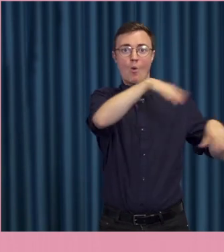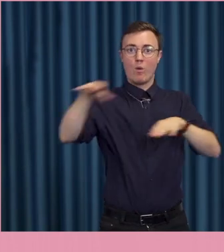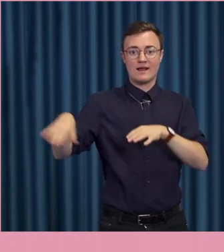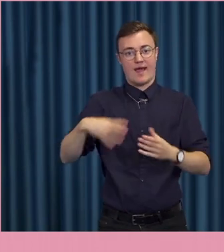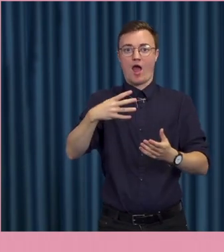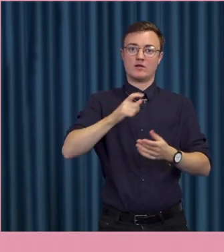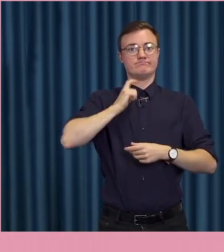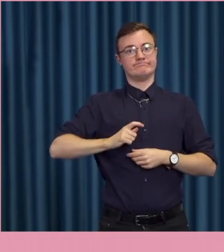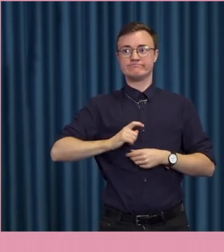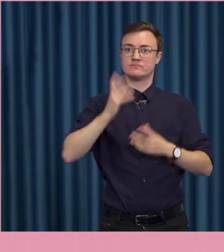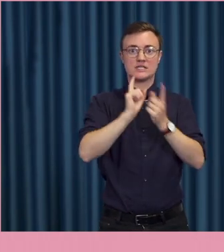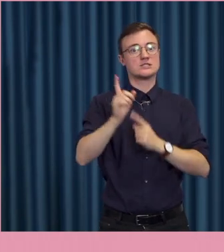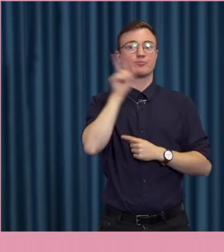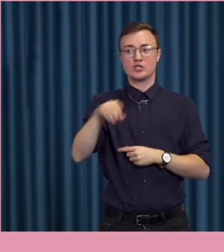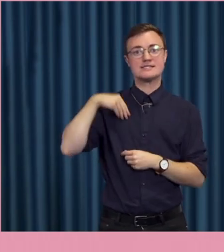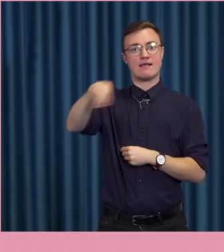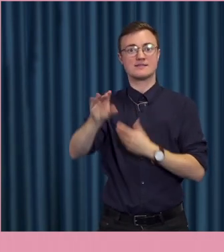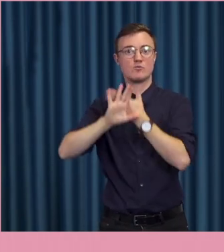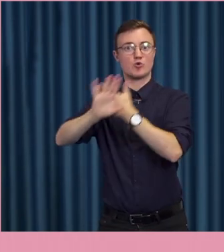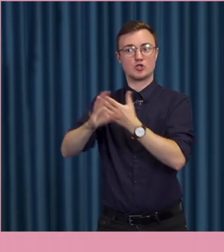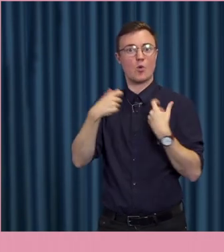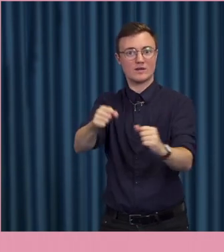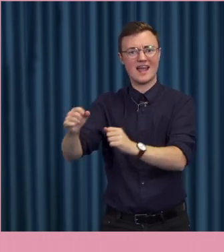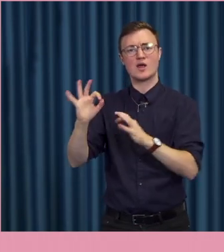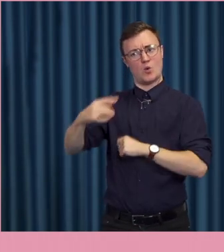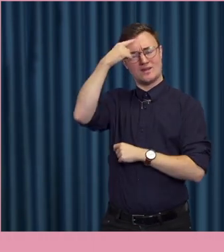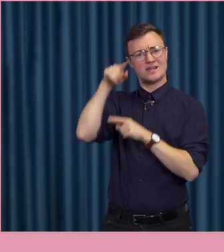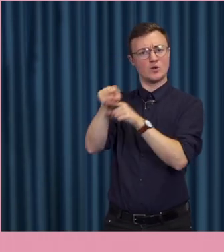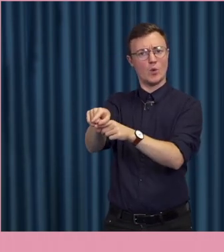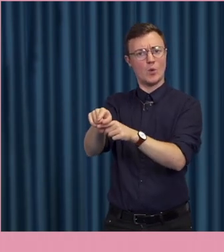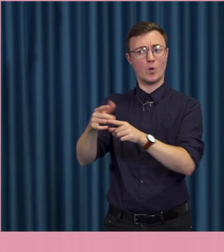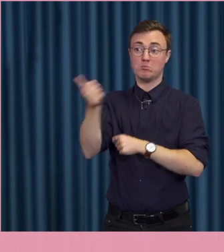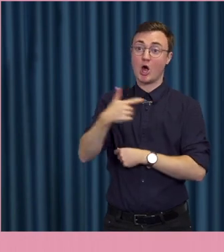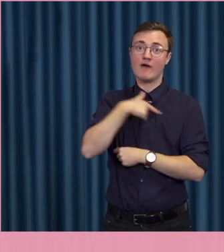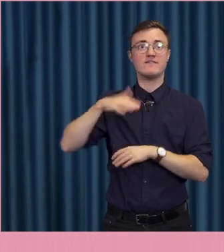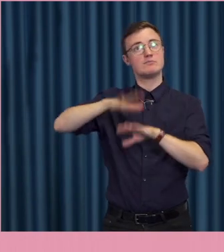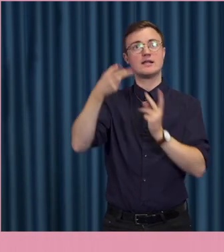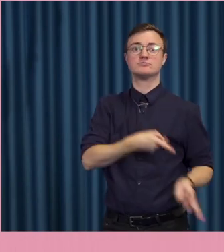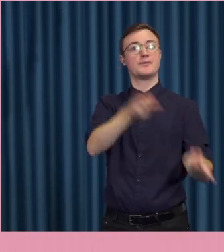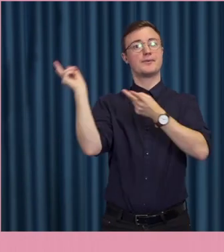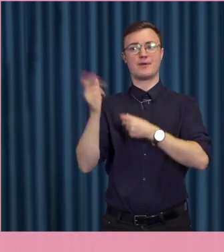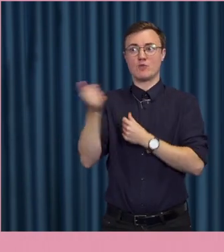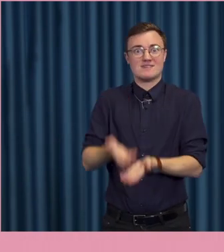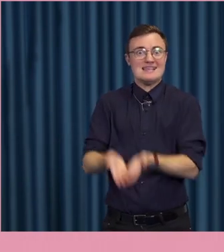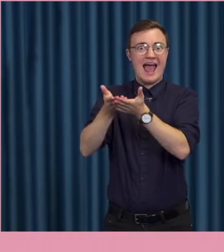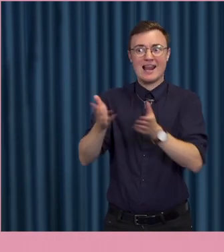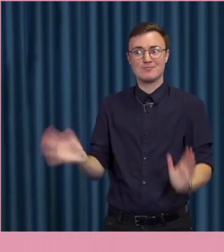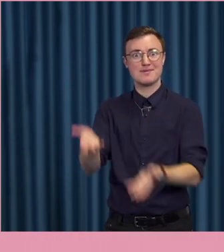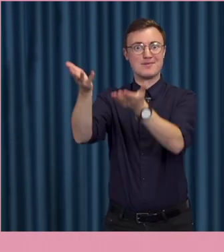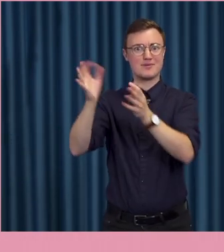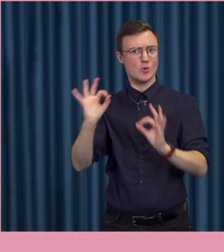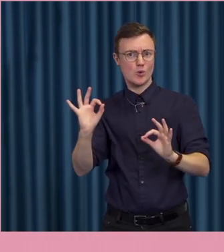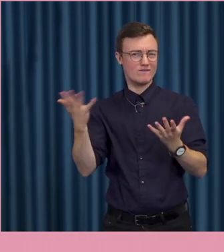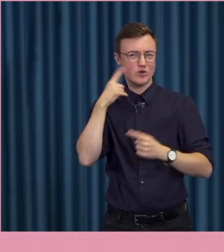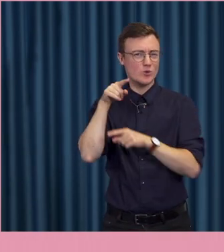Skyddsinsatser och sådär. Hur tänker du kring det? Behöver det instiftas någon mer generell? Behöver det hjälp? Vad tror du för att inte ett